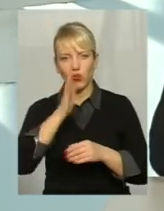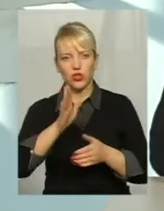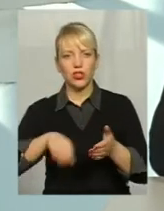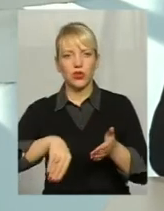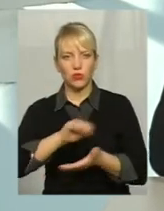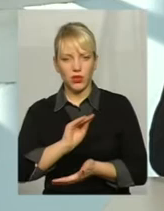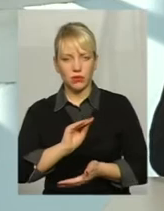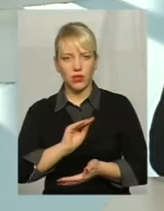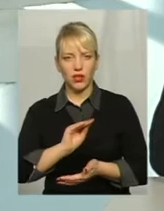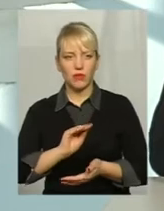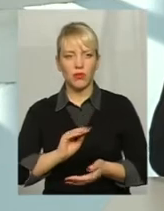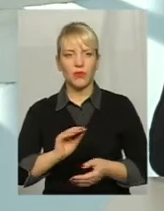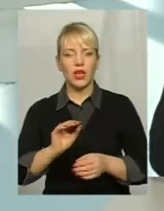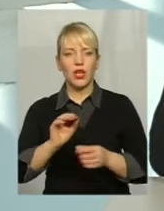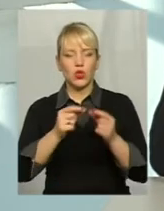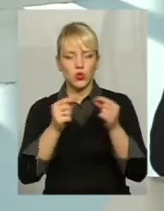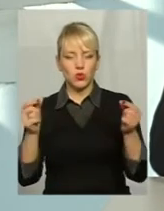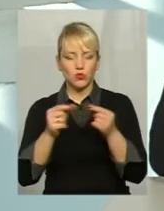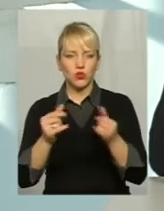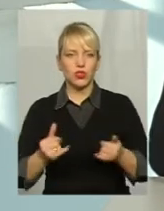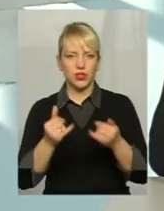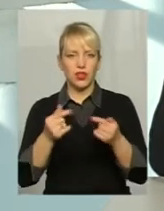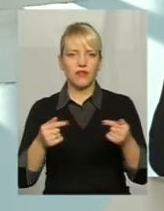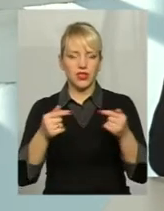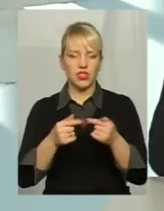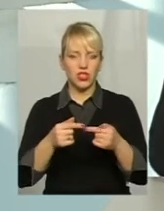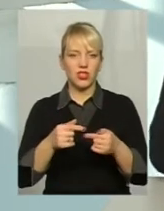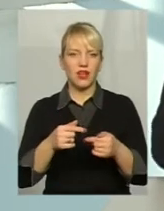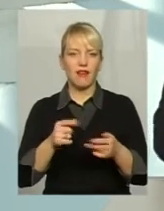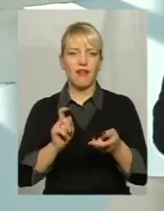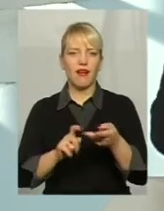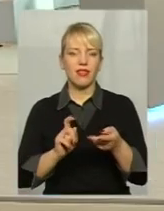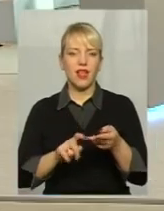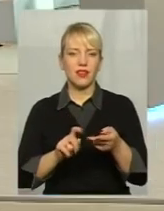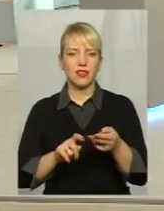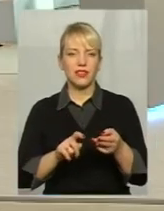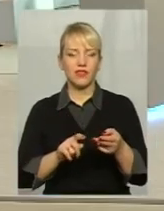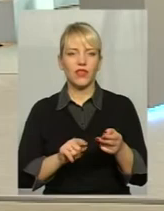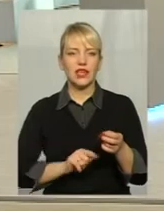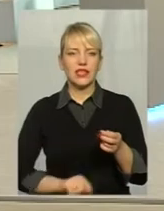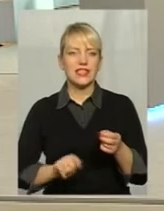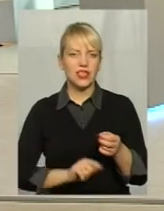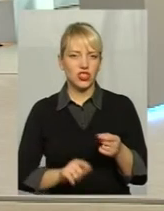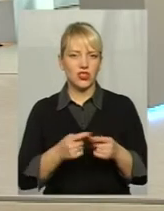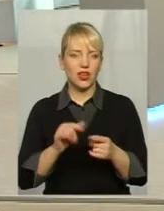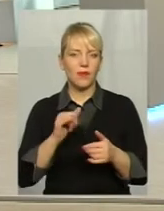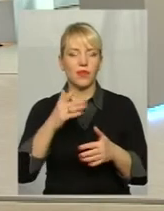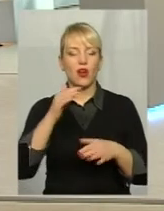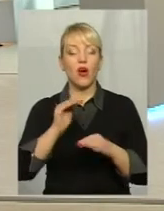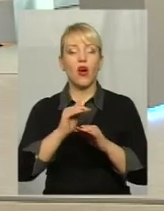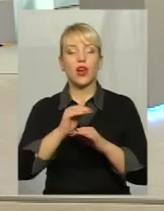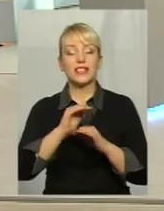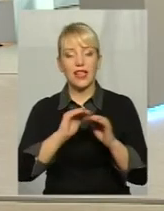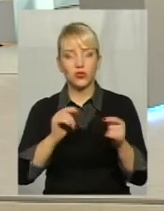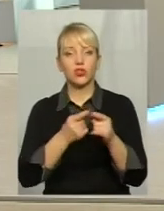смужки для визначення аналізів СІЧІ А освіта? Ви сказали, садочок добре, але